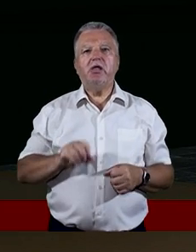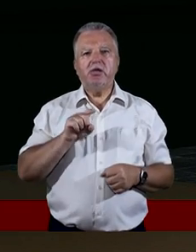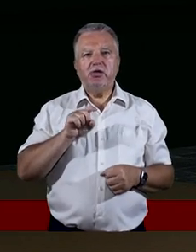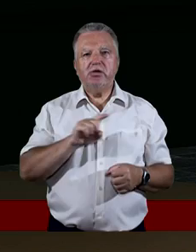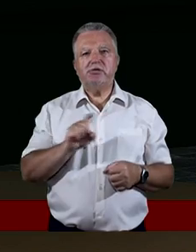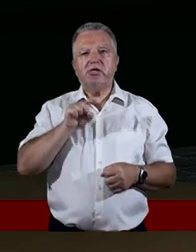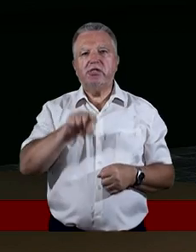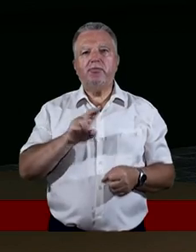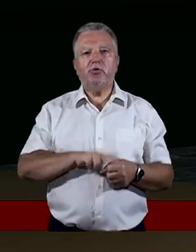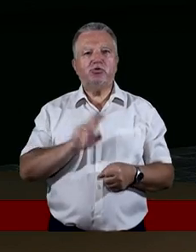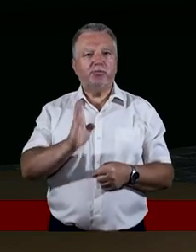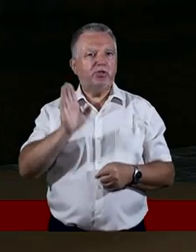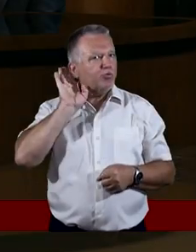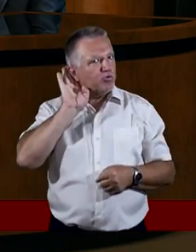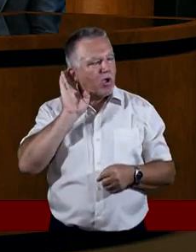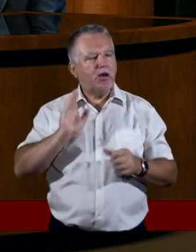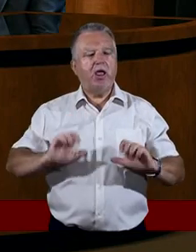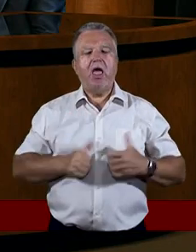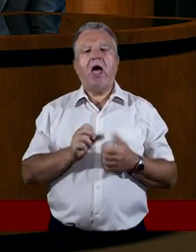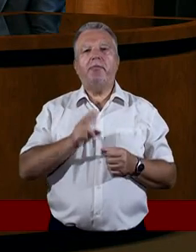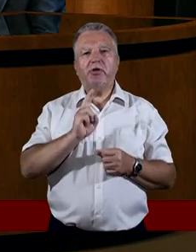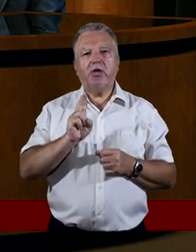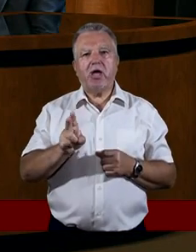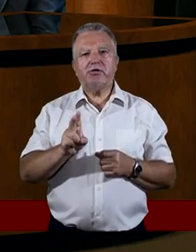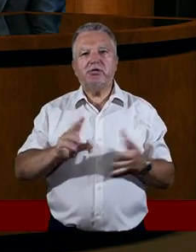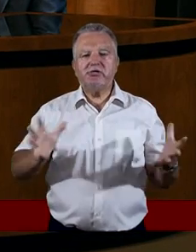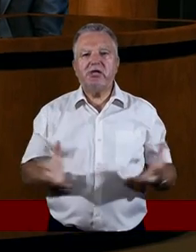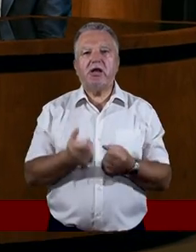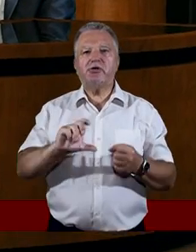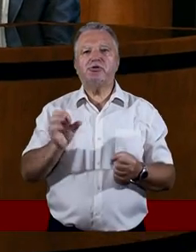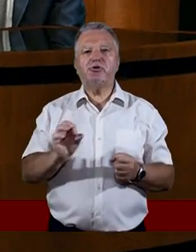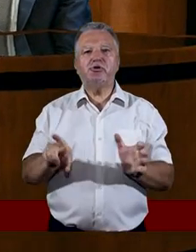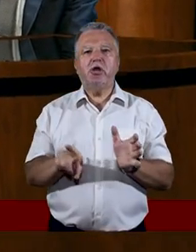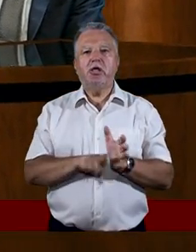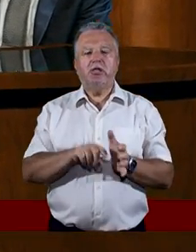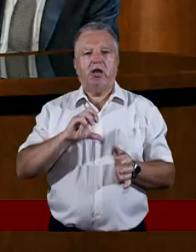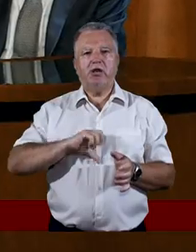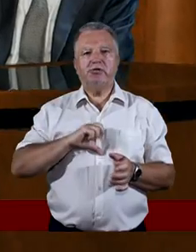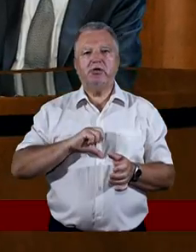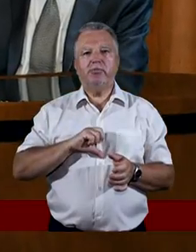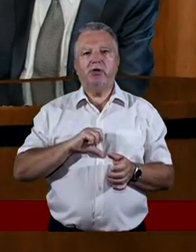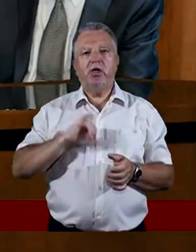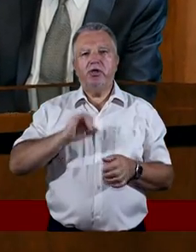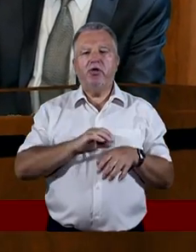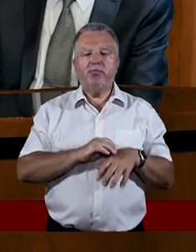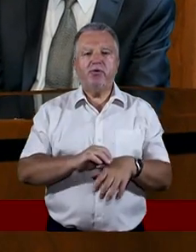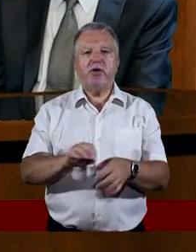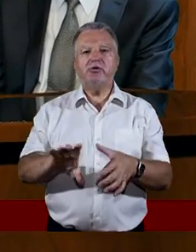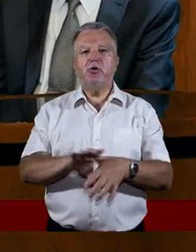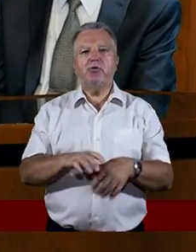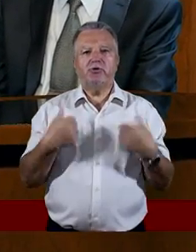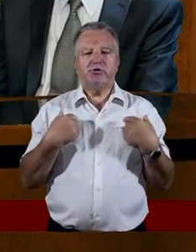którzy nas będą słuchać, aby każdy znalazł coś dla siebie i mógł w życie w to wprowadzić.